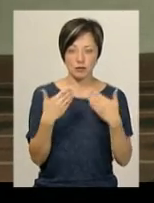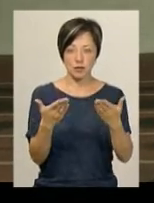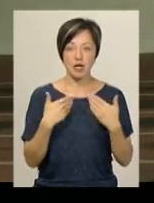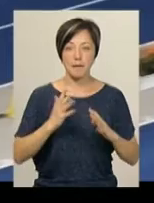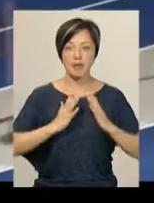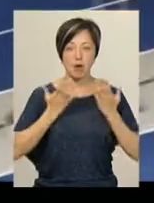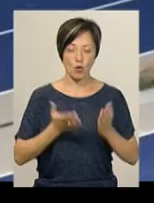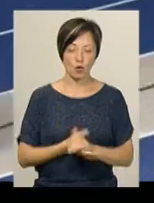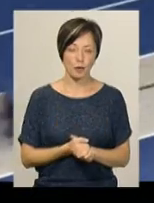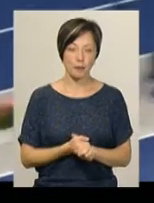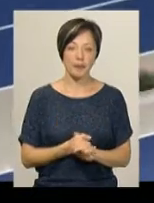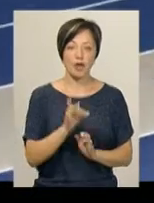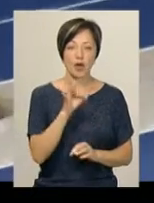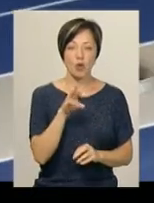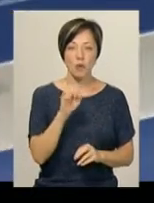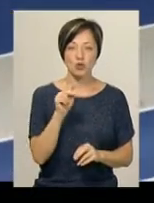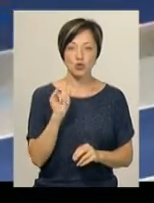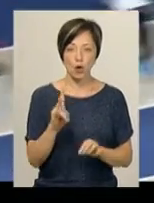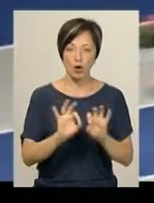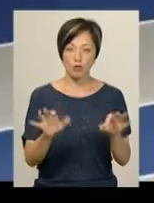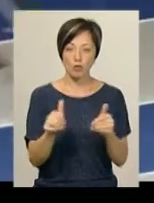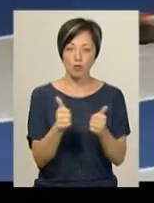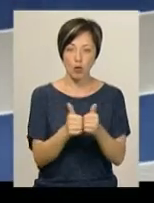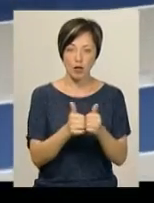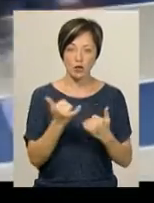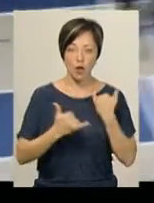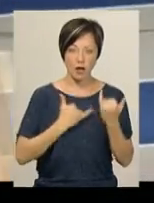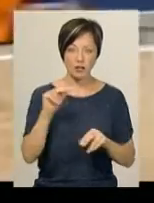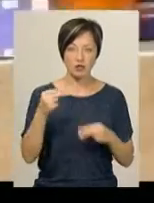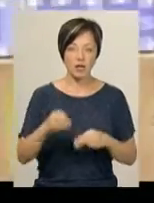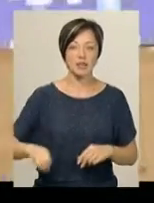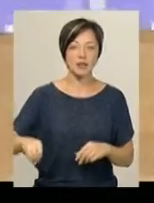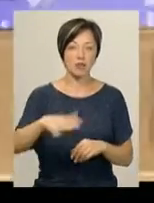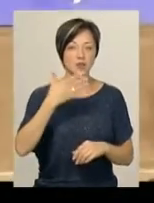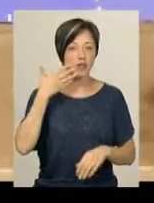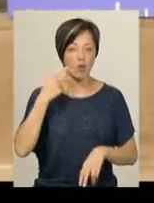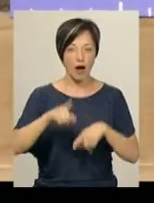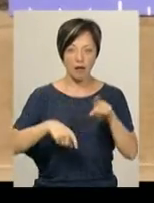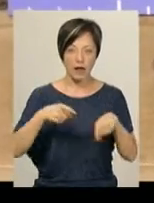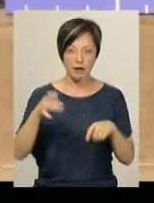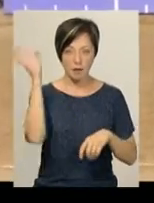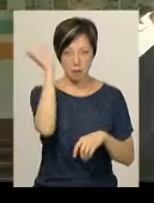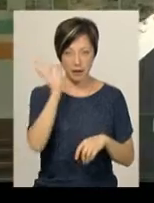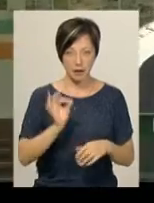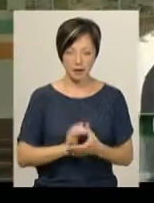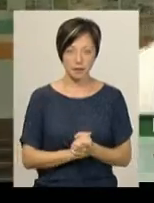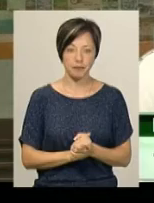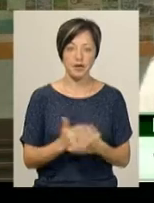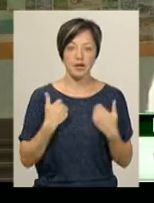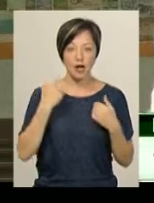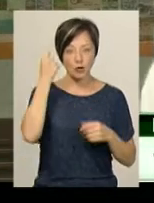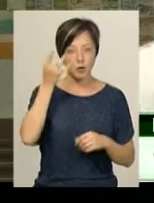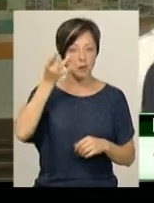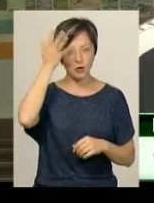підбадьорує. Михайло Романчук розповів, був поряд із коханою і на чемпіонаті Європи з легкої атлетики в Берліні. Я думав, що я там